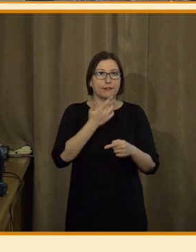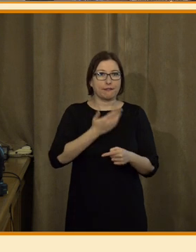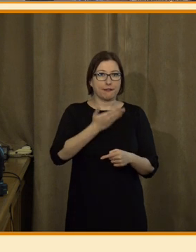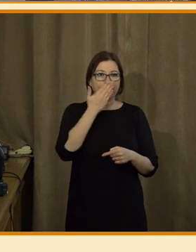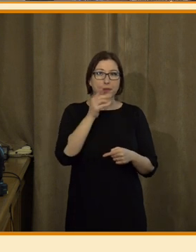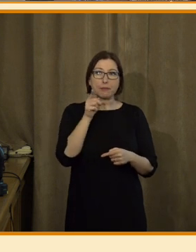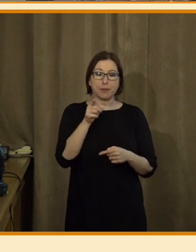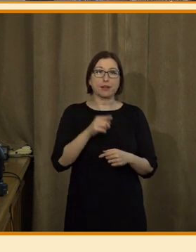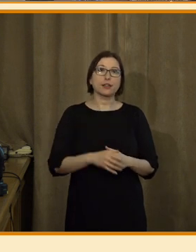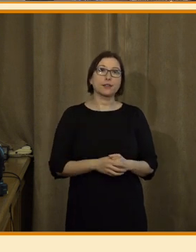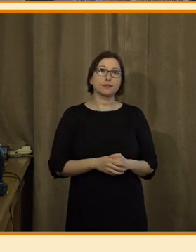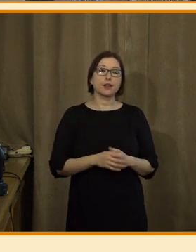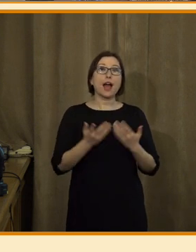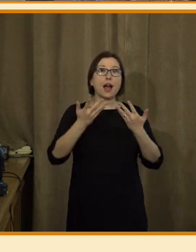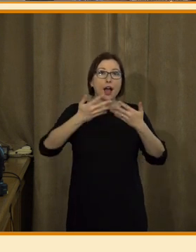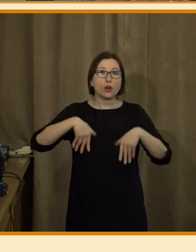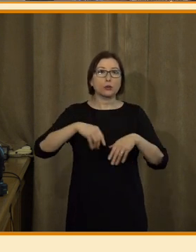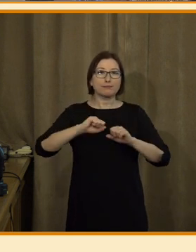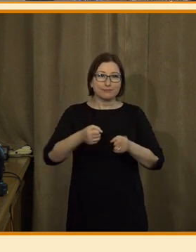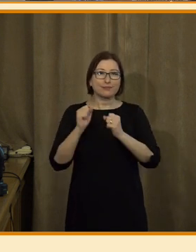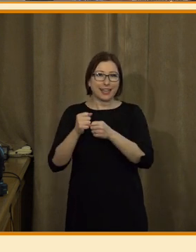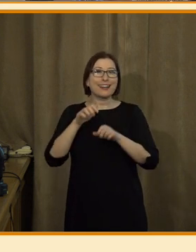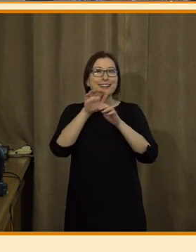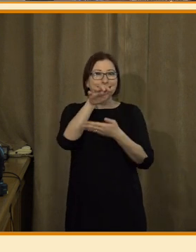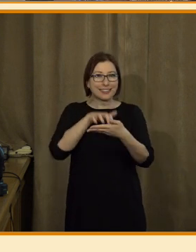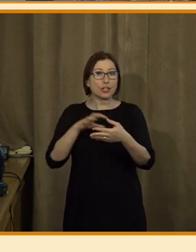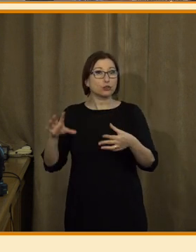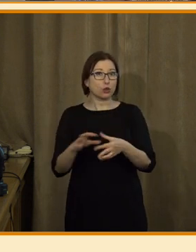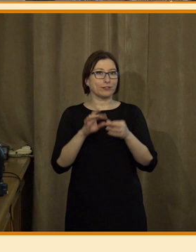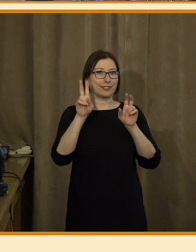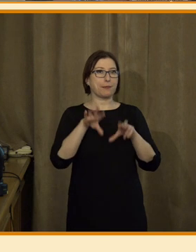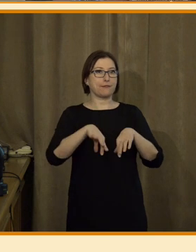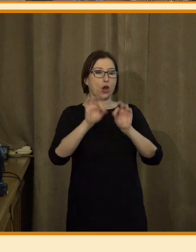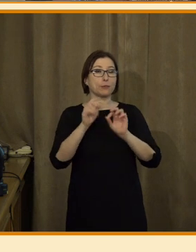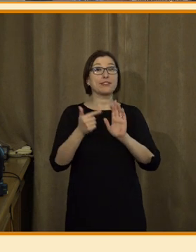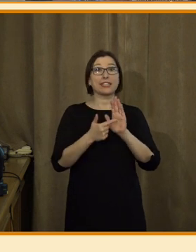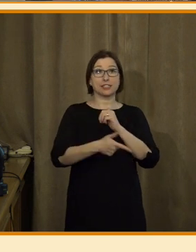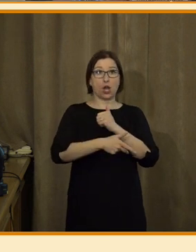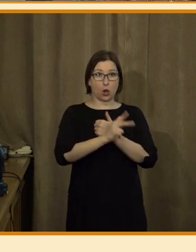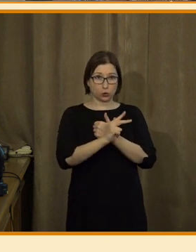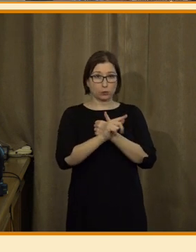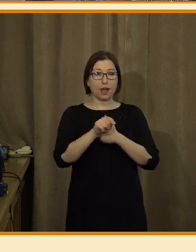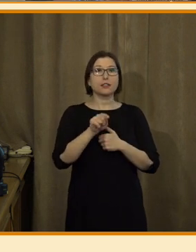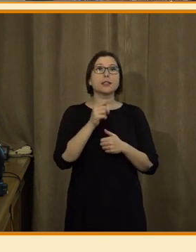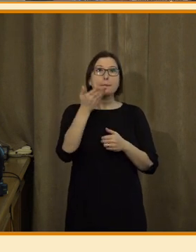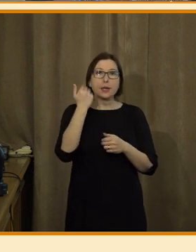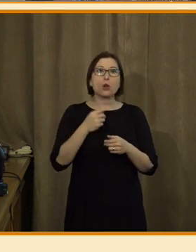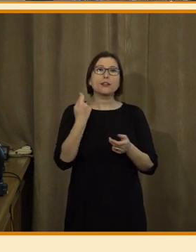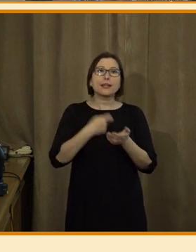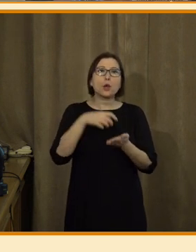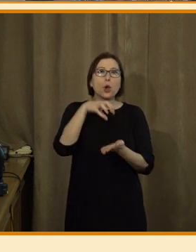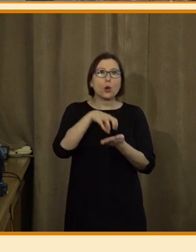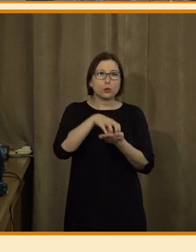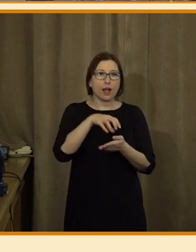připravovali automatickou tvorbu textů voleb. Když jsme začínali v tom roce 2018, tak to v té době byly komunální